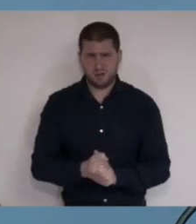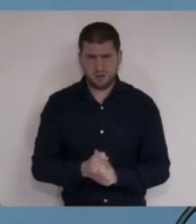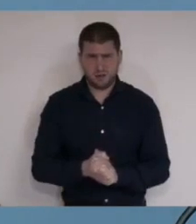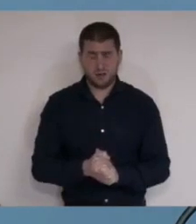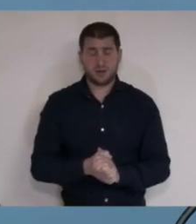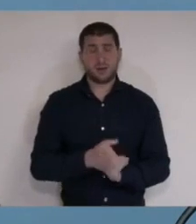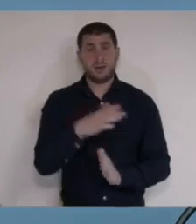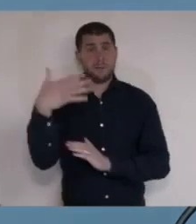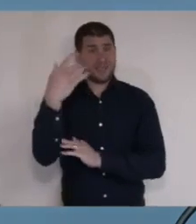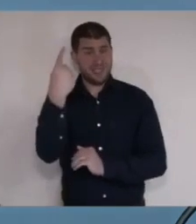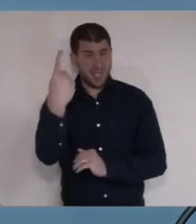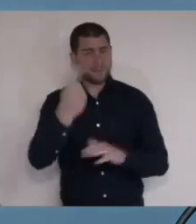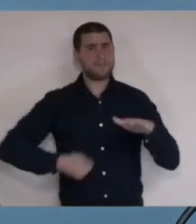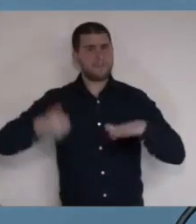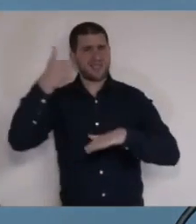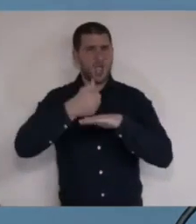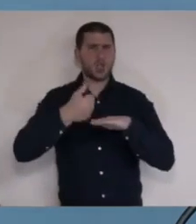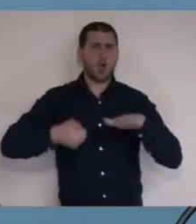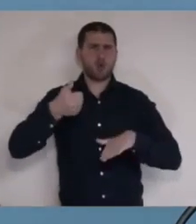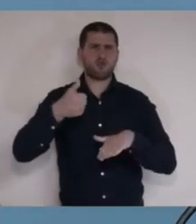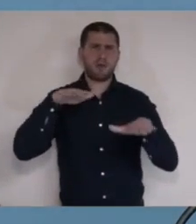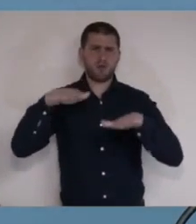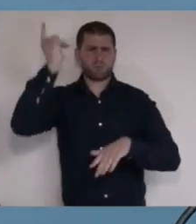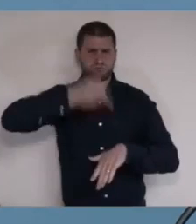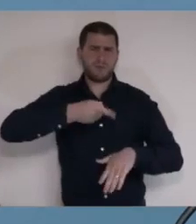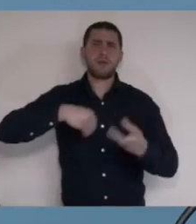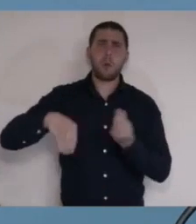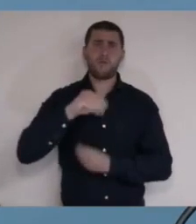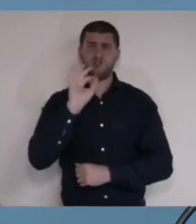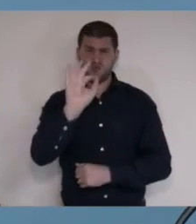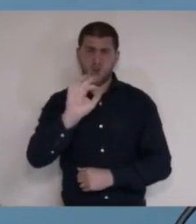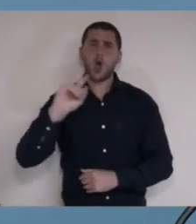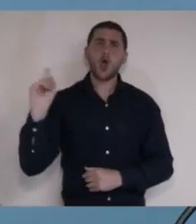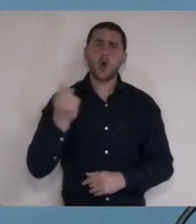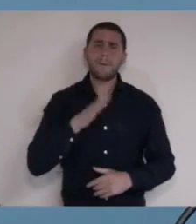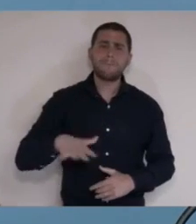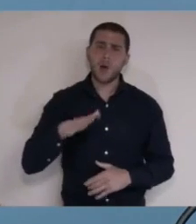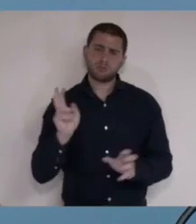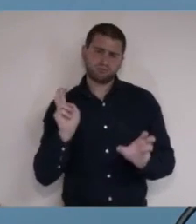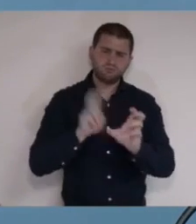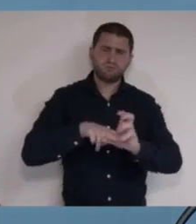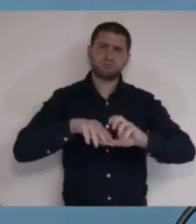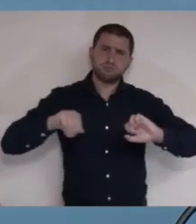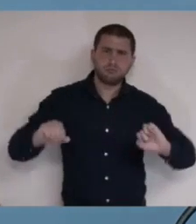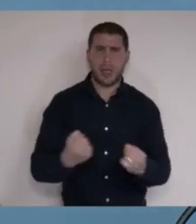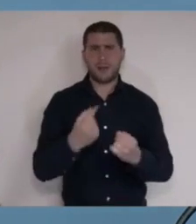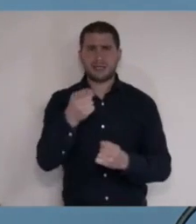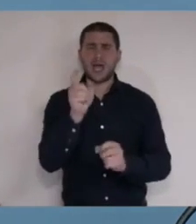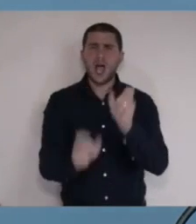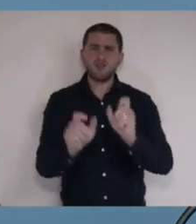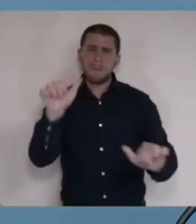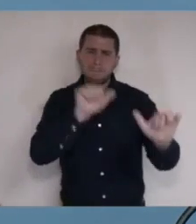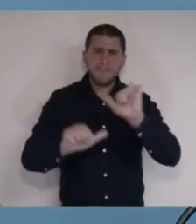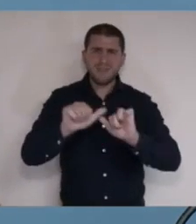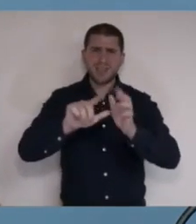מצד המדינה, בהנחיית תוך ראש הממשלה ובמהובותו האישית, כל המערכות רתומות למאמץ הזה. אנשי מדע